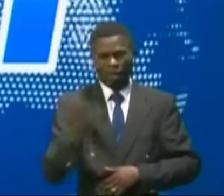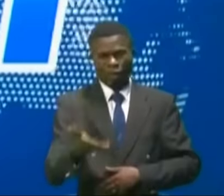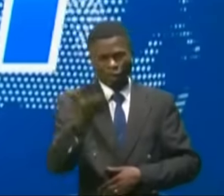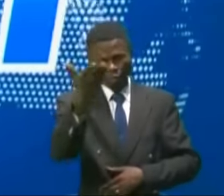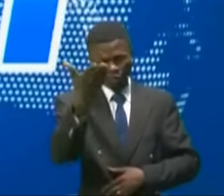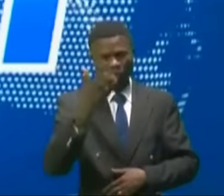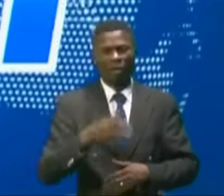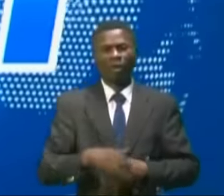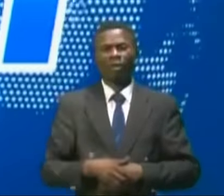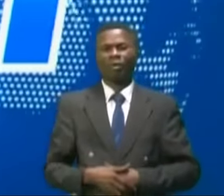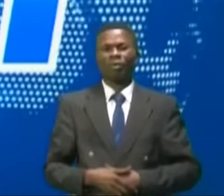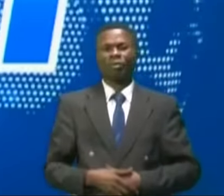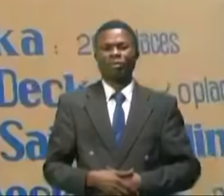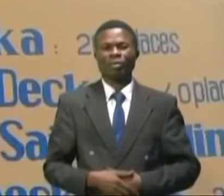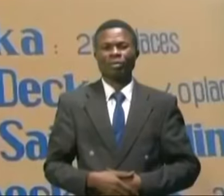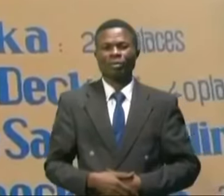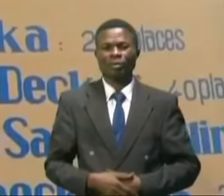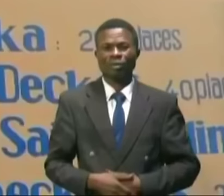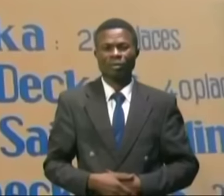Dumbo nous en dit un peu plus.